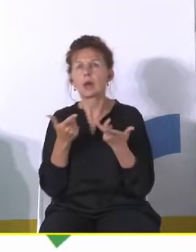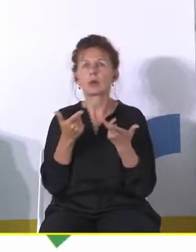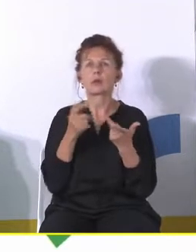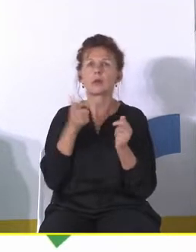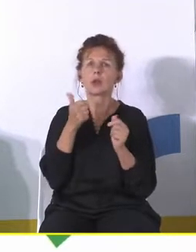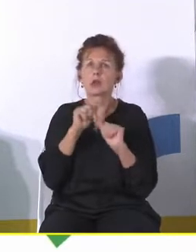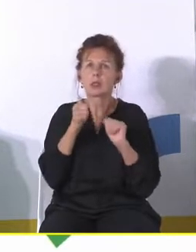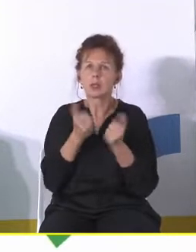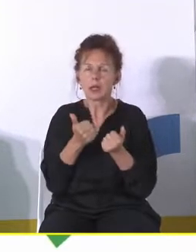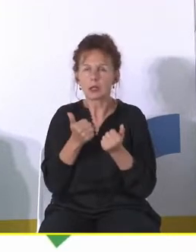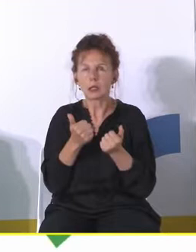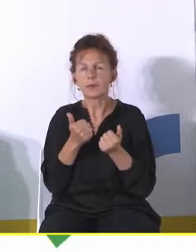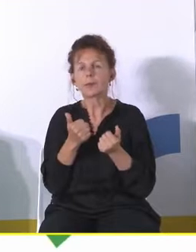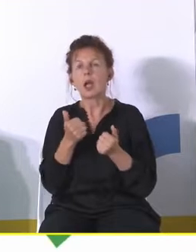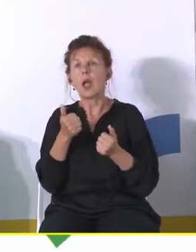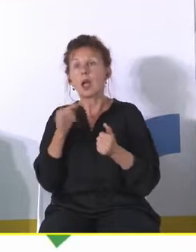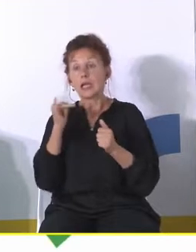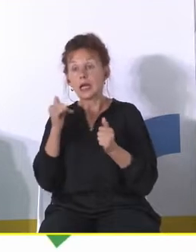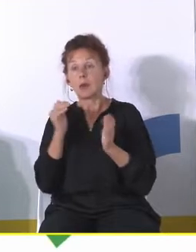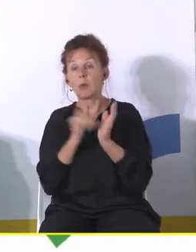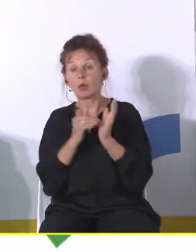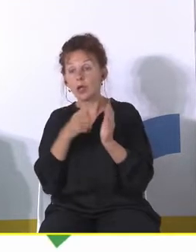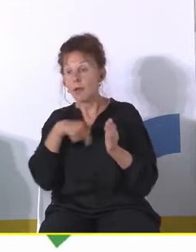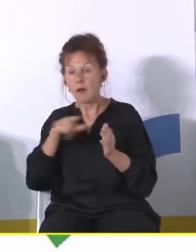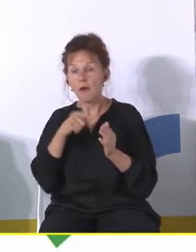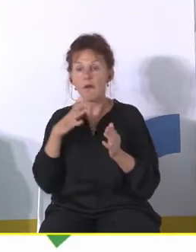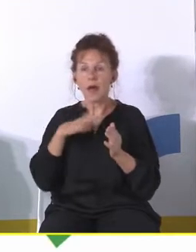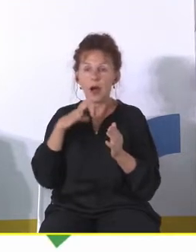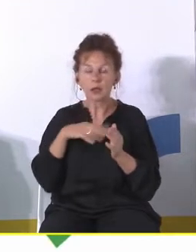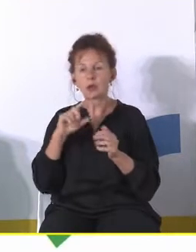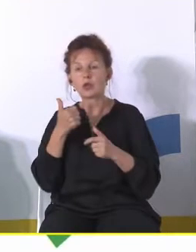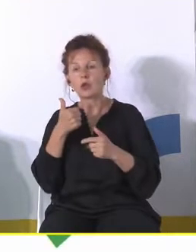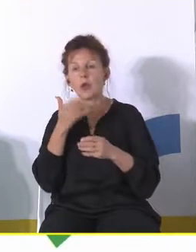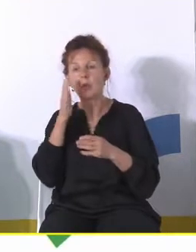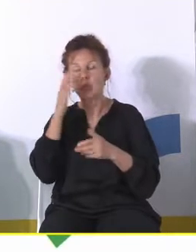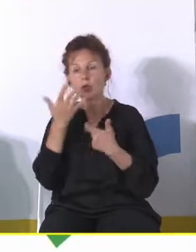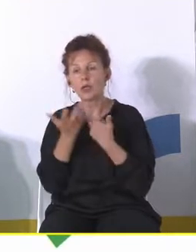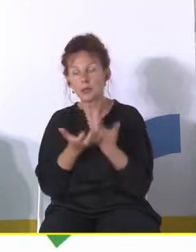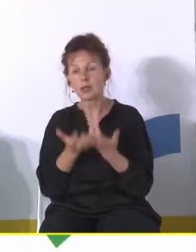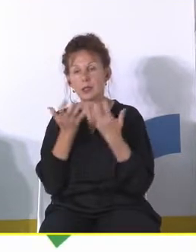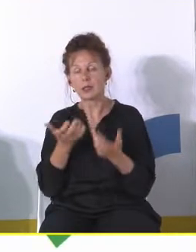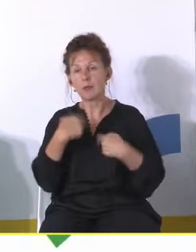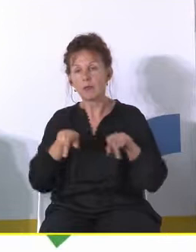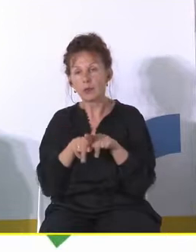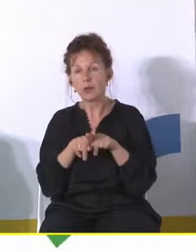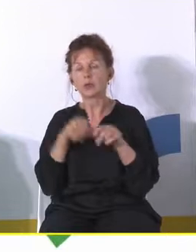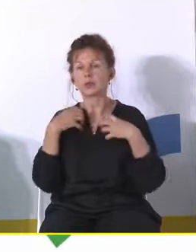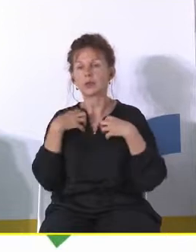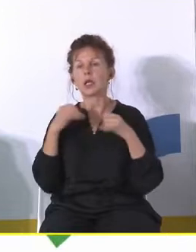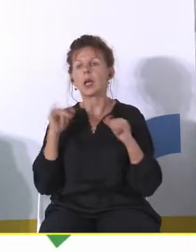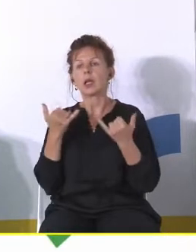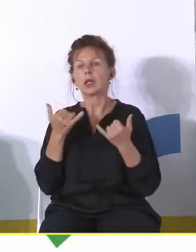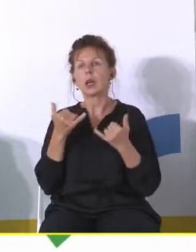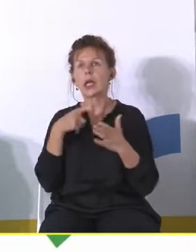jakie potrzeby nasza rodzina ma, jakie wartości chcemy realizować w naszym życiu rodzinnym, jakie cele